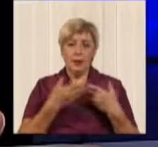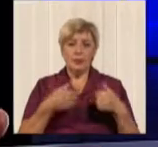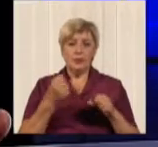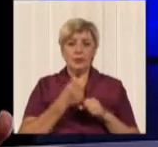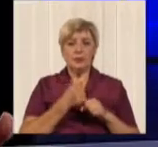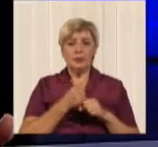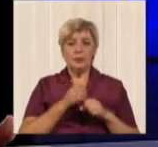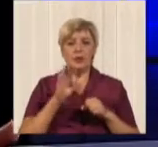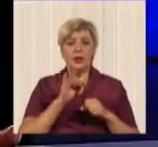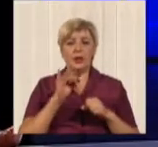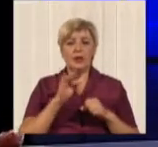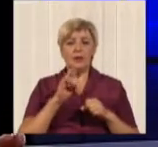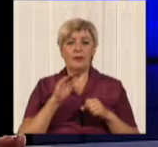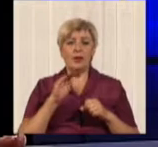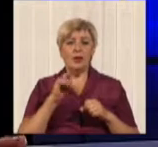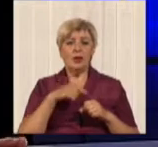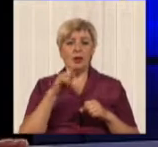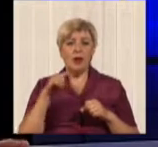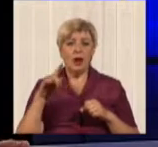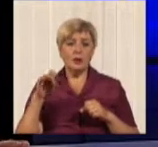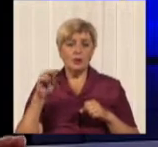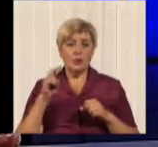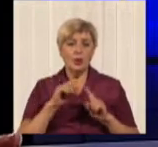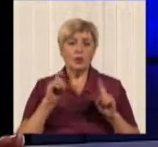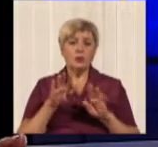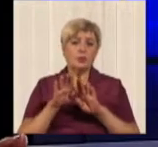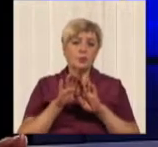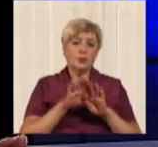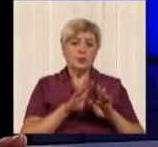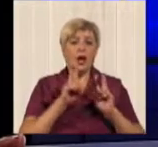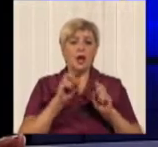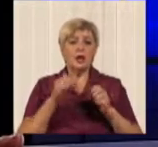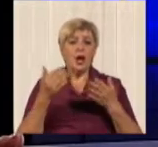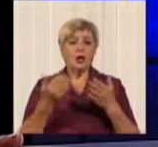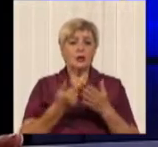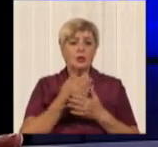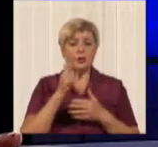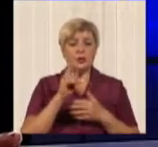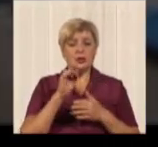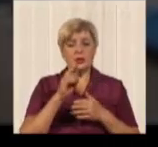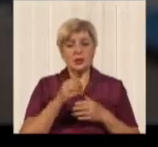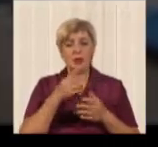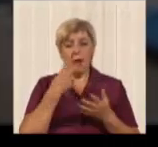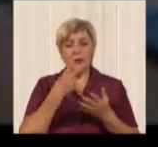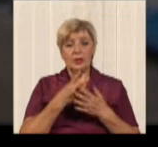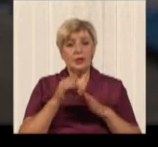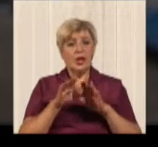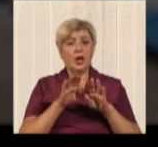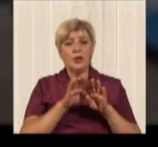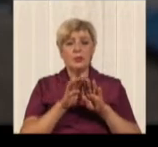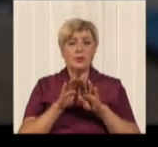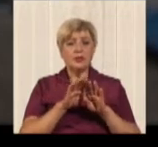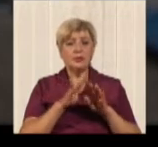інфографіку, щоб порівняти, як нові ціни у нашому місті виглядають на тлі інших міст України, тож, прошу до уваги.